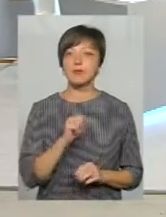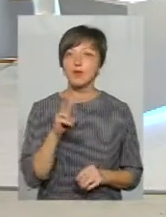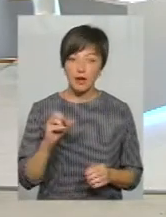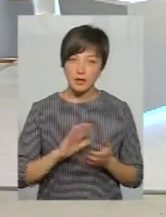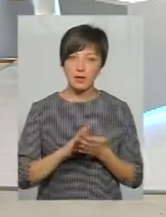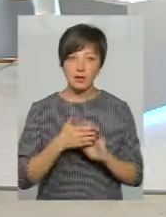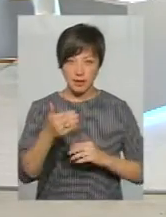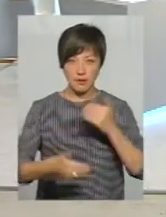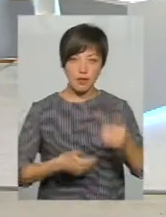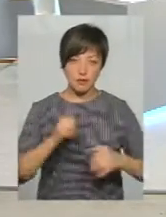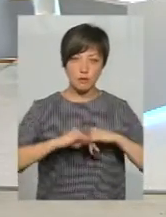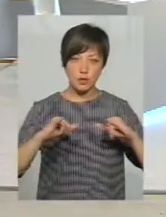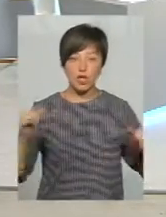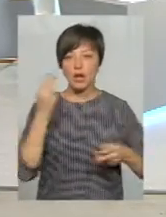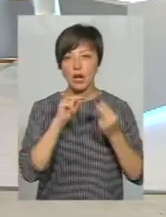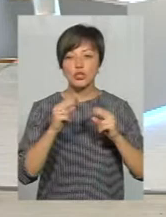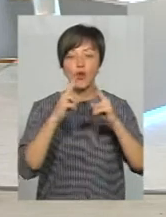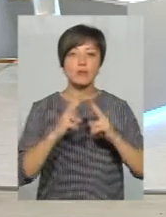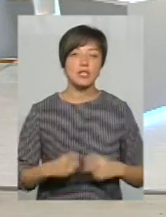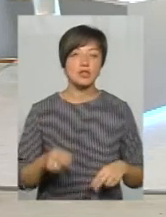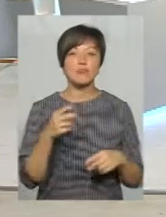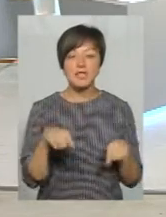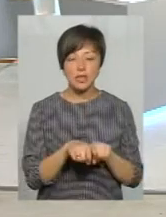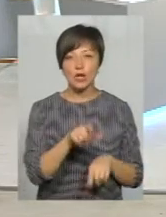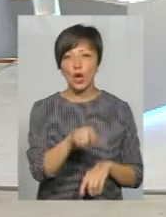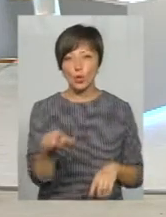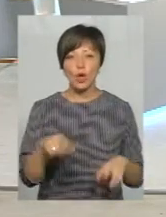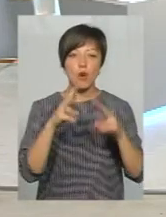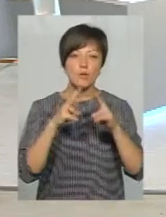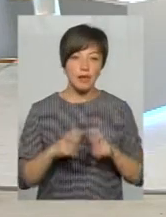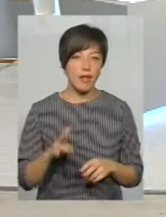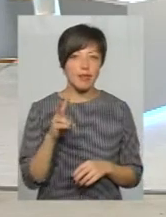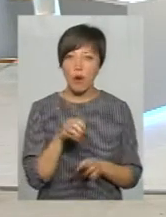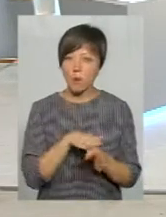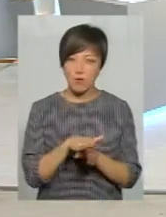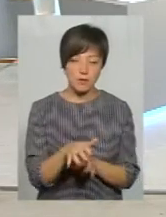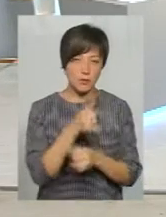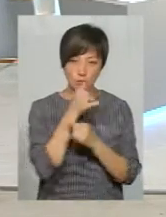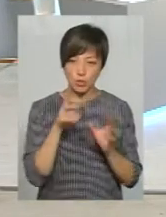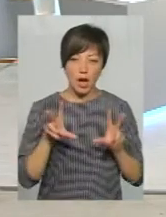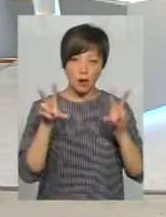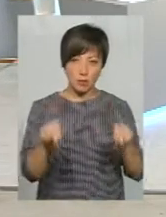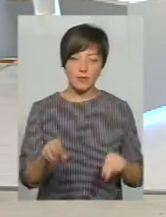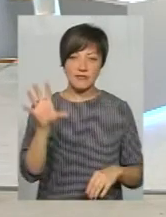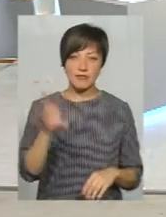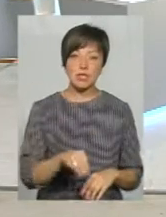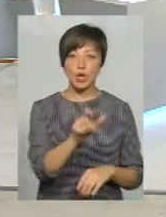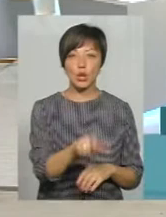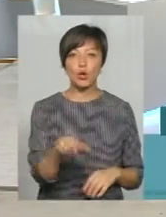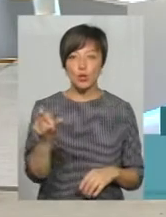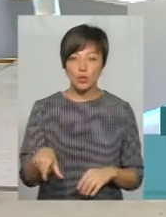збільшення До збільшення, тому що краще обстеження. Все ж таки люди обстежуються. Не повністю, ми не можемо гарантувати, що всі люди